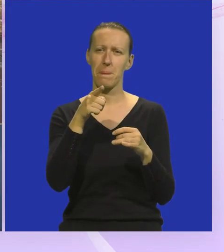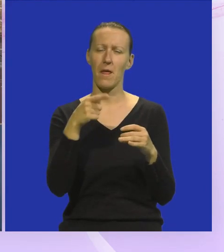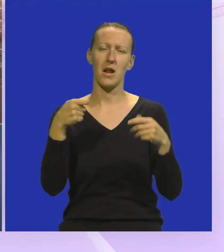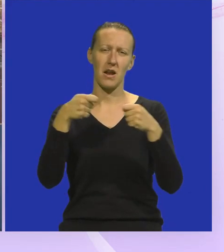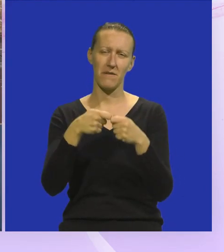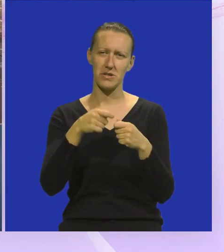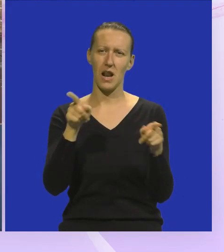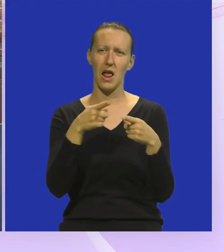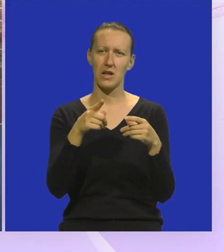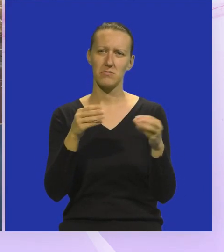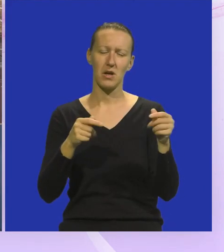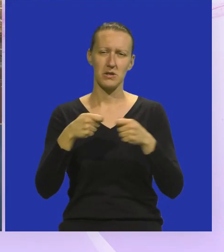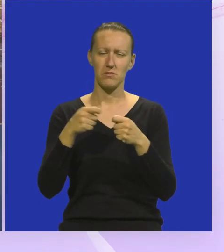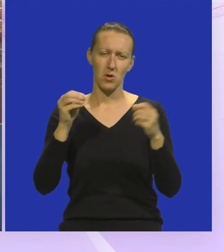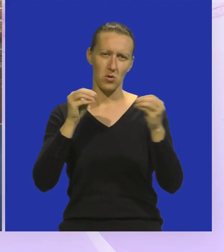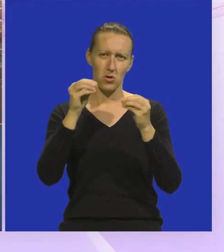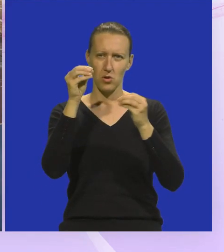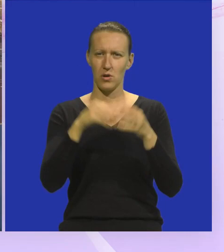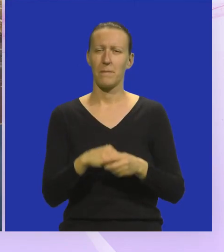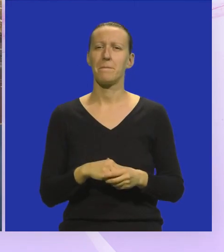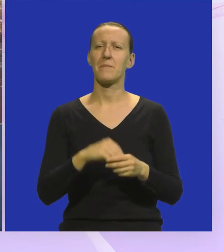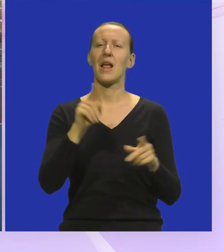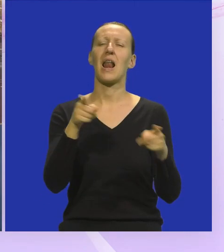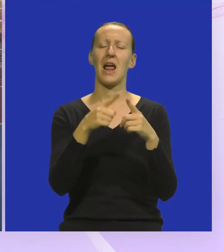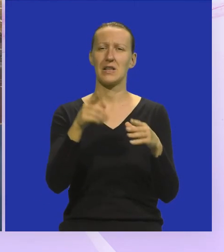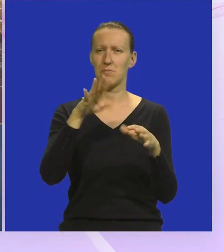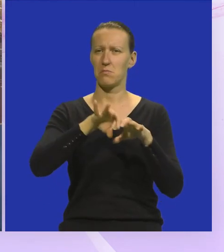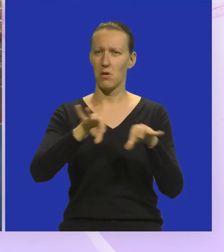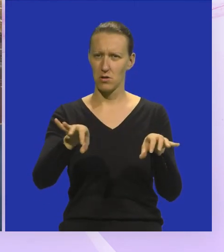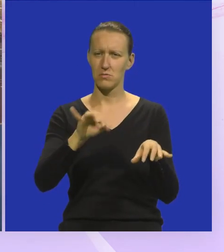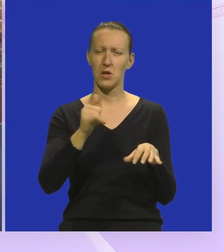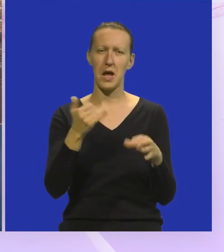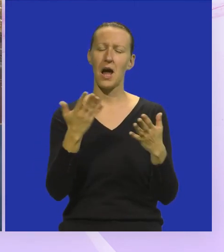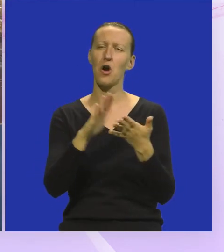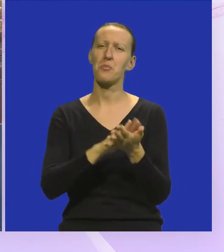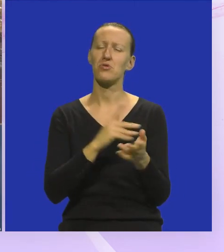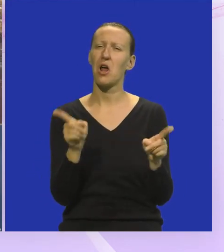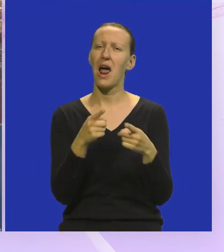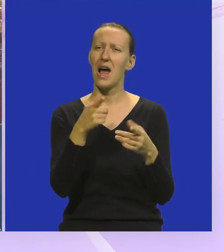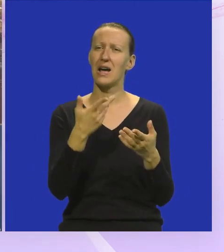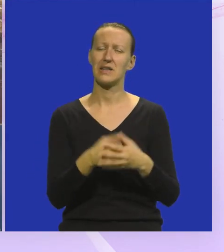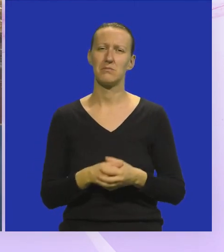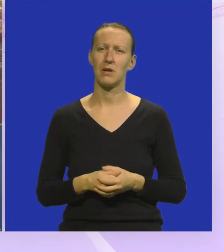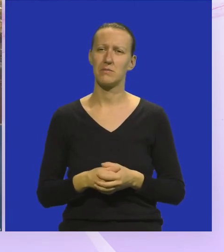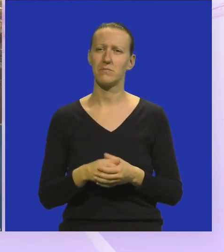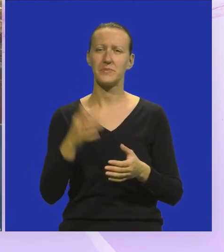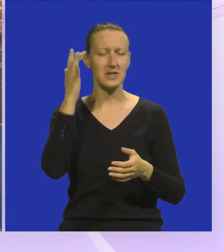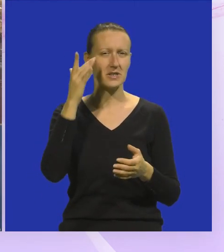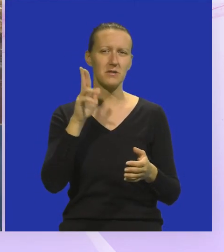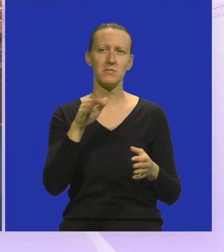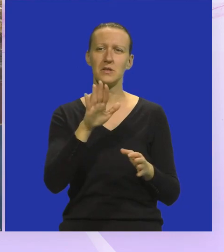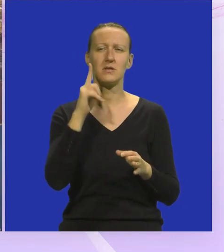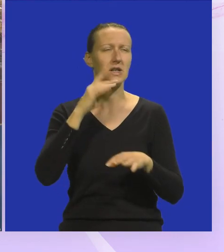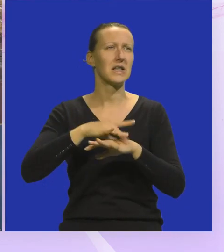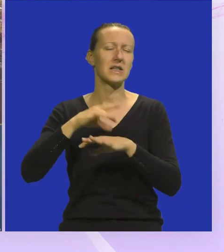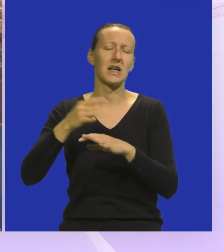nadovezala na glazbu Znači glazba je nastala zasebno, kako je nastala? Ne znam, evo imam